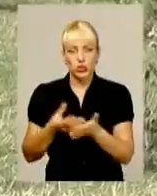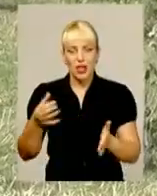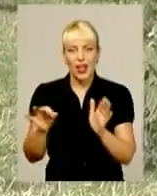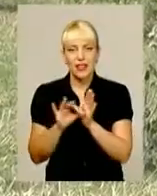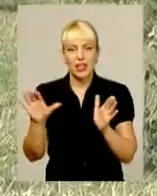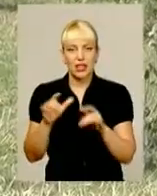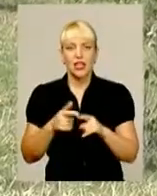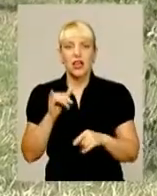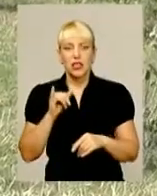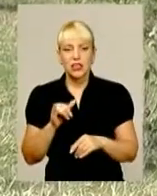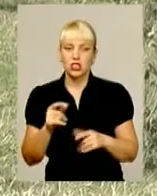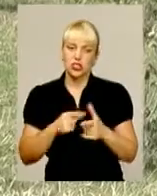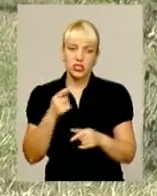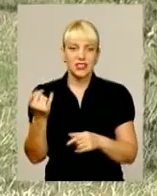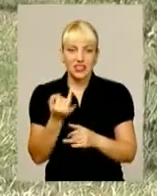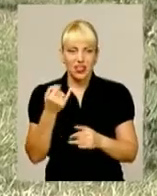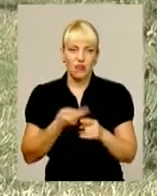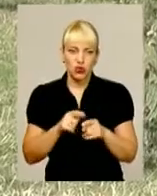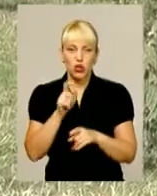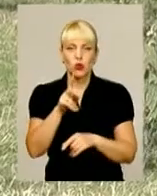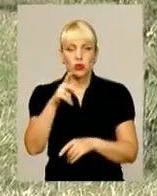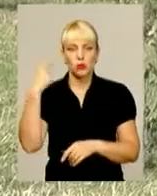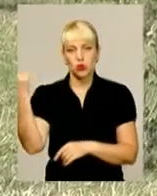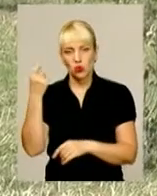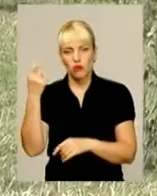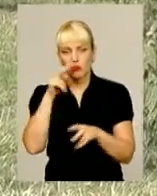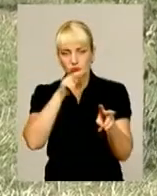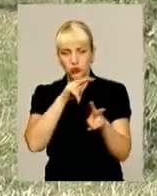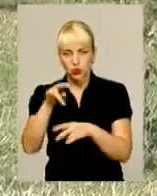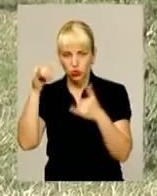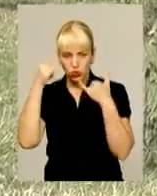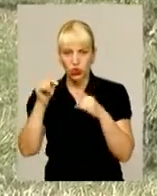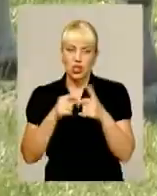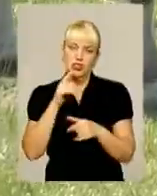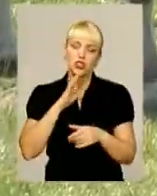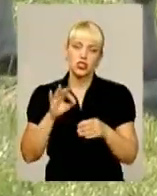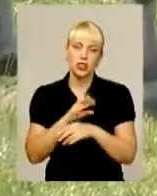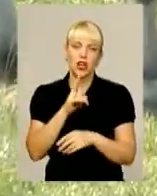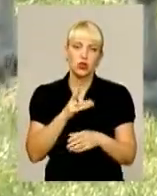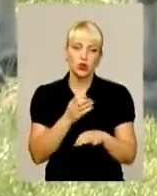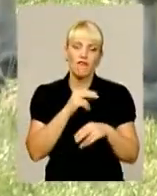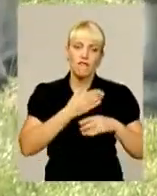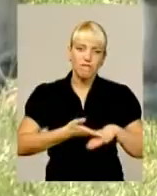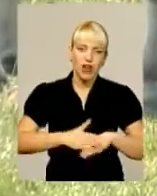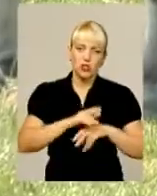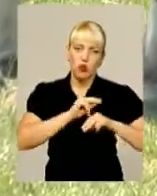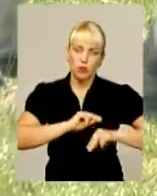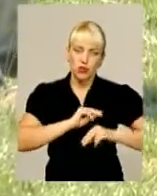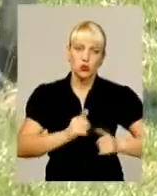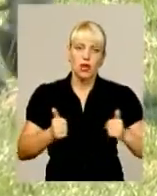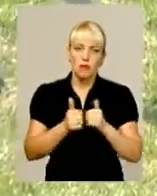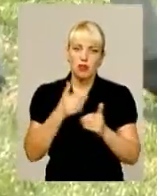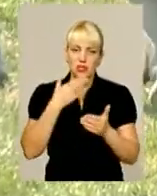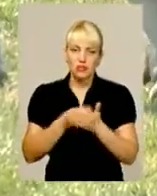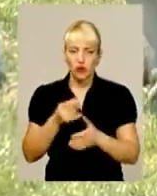цікаво це пастухам, котрі в спеку пильнують худобу, чи їхнім жінкам, які важко працюють біля своїх корів. Проблему з довгою бородою селяни чотирьох